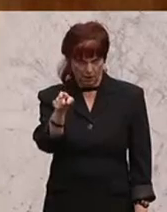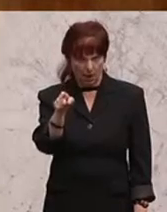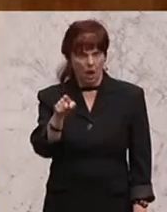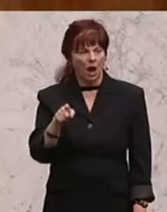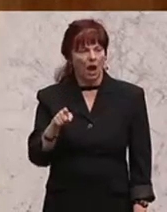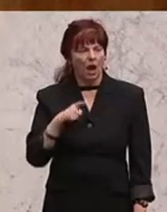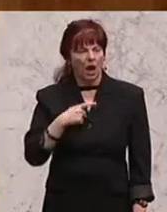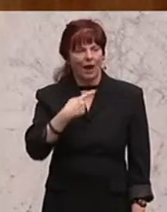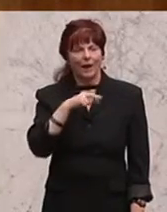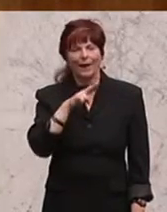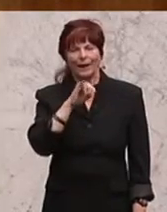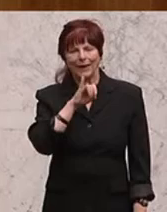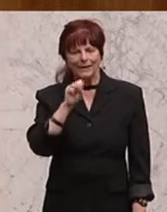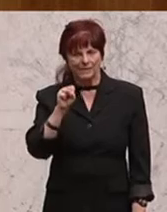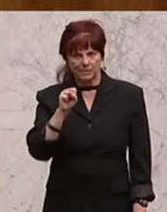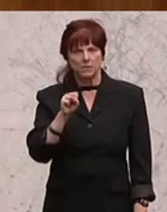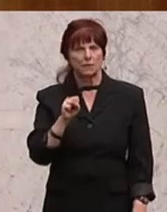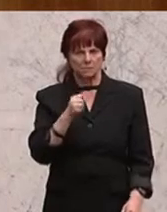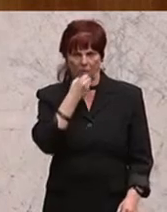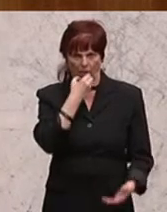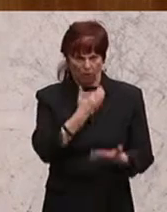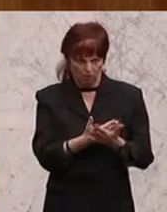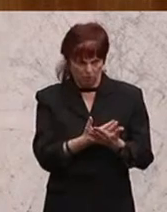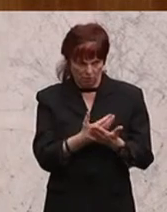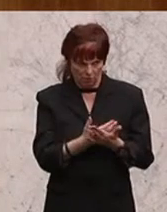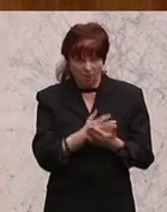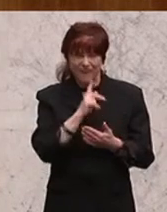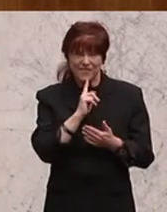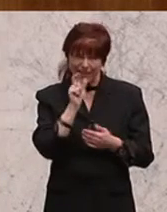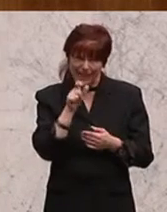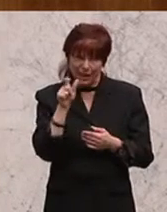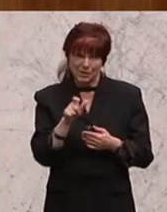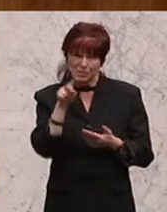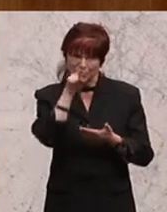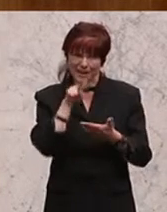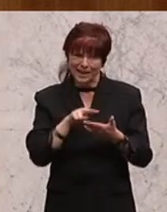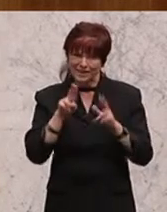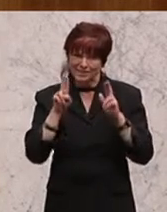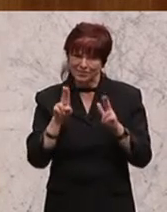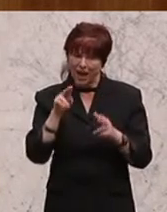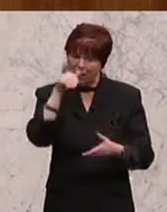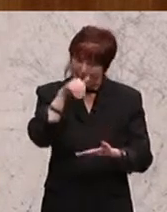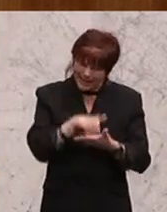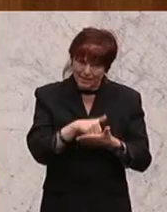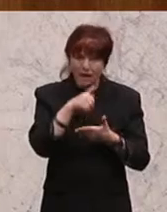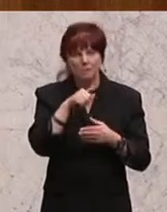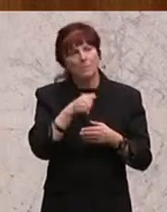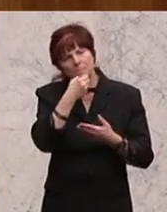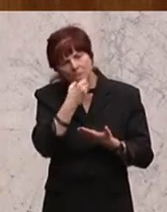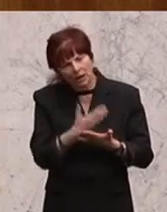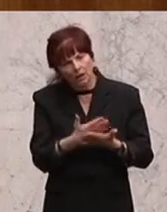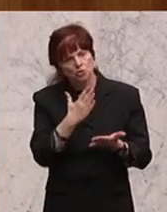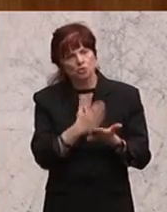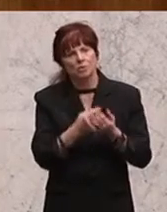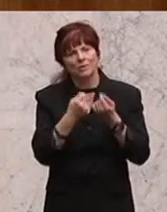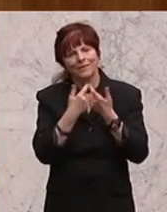Der Christbericht, und ich glaube die wenigsten darin haben sich damit auseinandergesetzt, sagt ganz klar und deutlich, es war ein